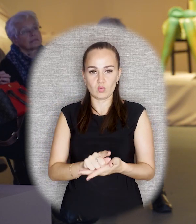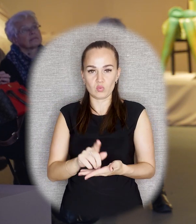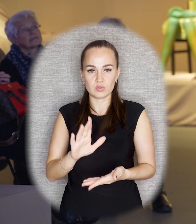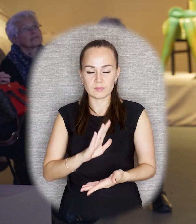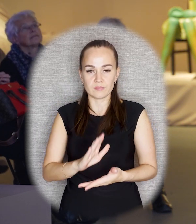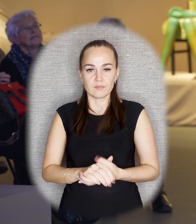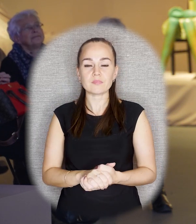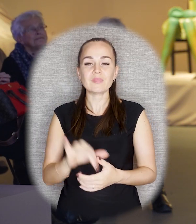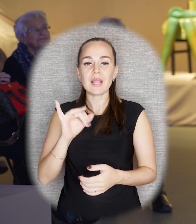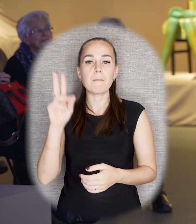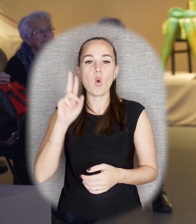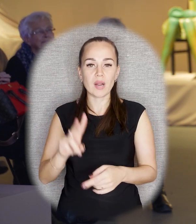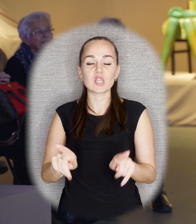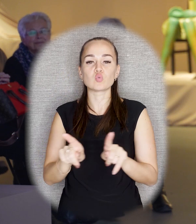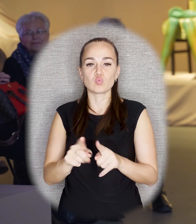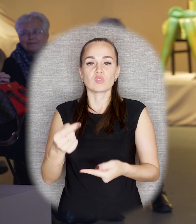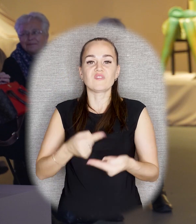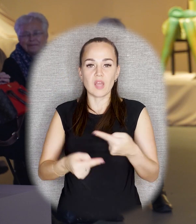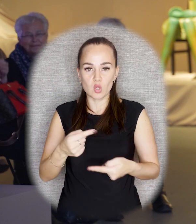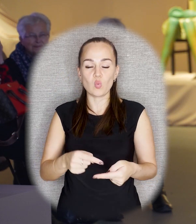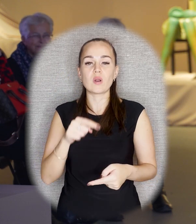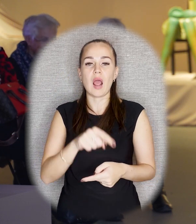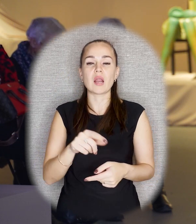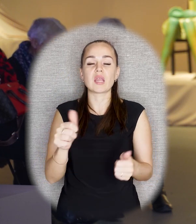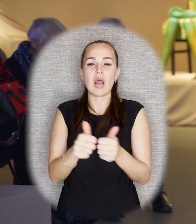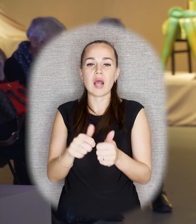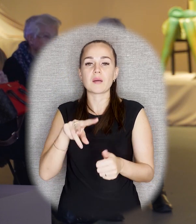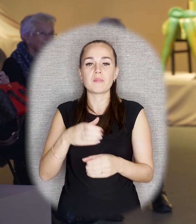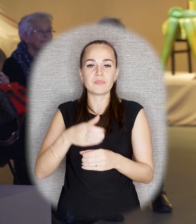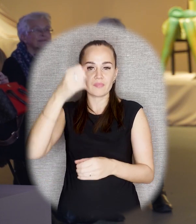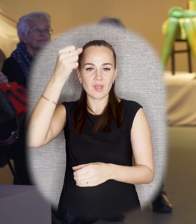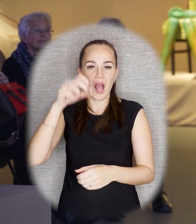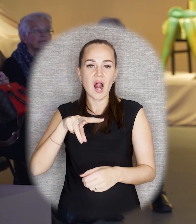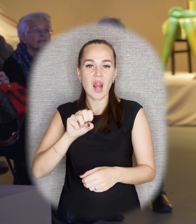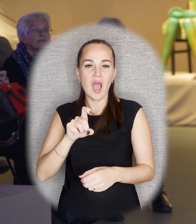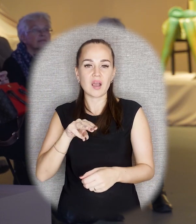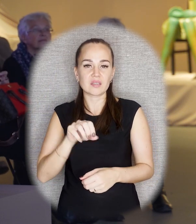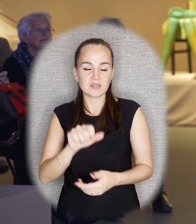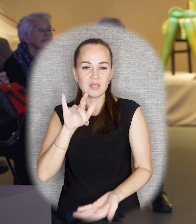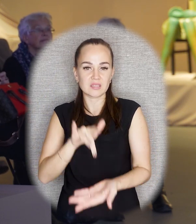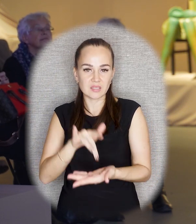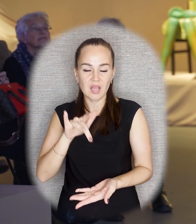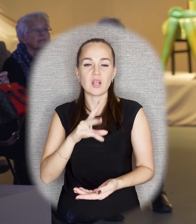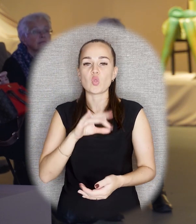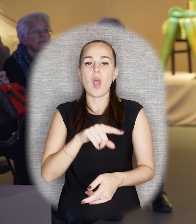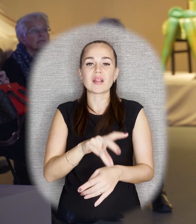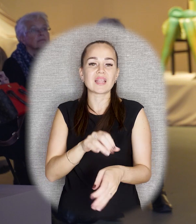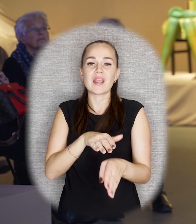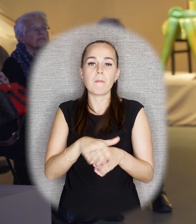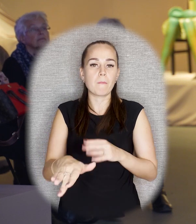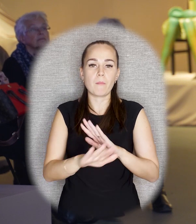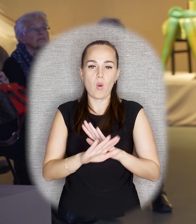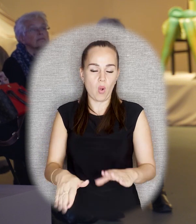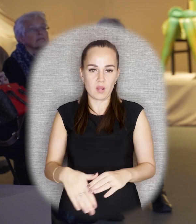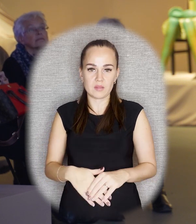Моряки тоже вернулись. Они сейчас около лахта-центра, но это не полная копия, поскольку у нас нет ни модели, ни